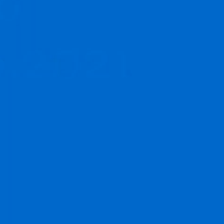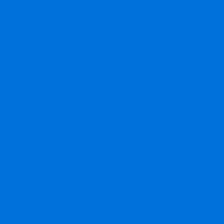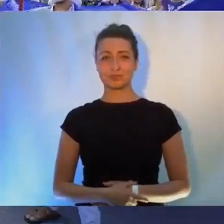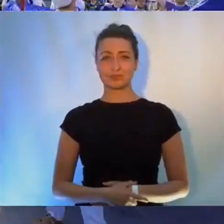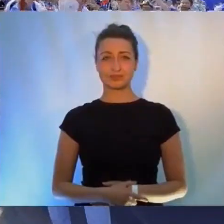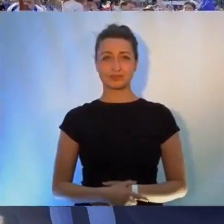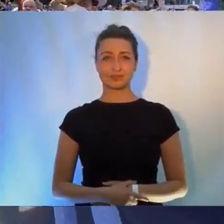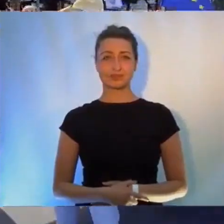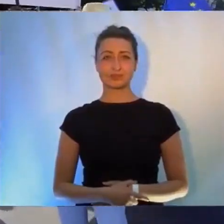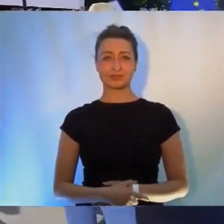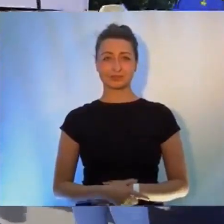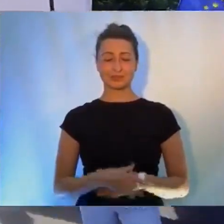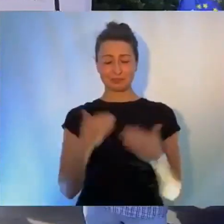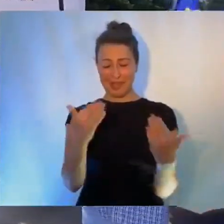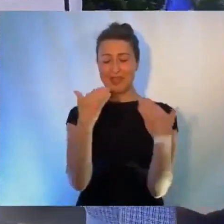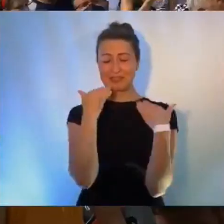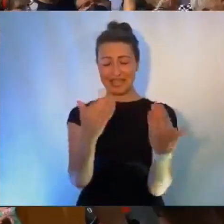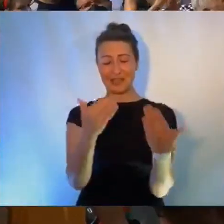Děkujeme!